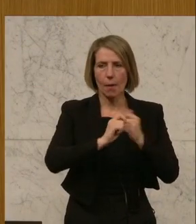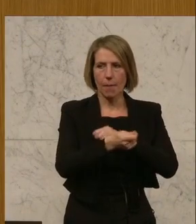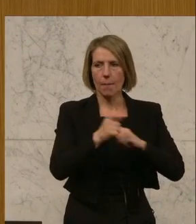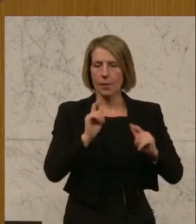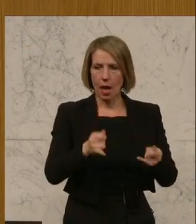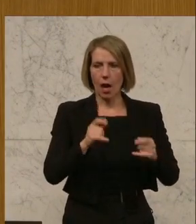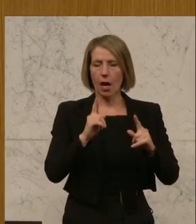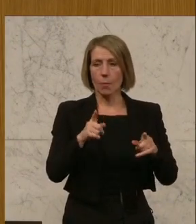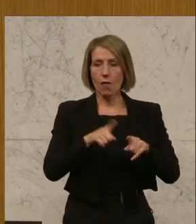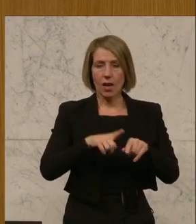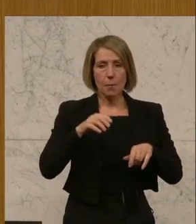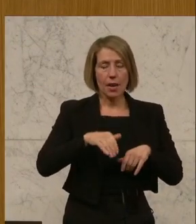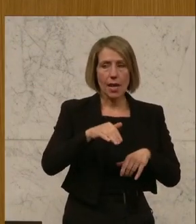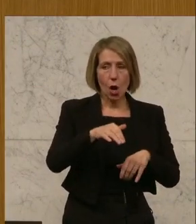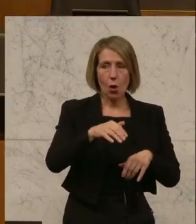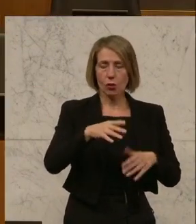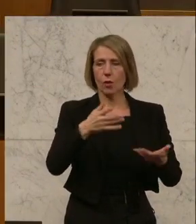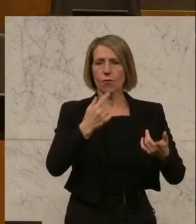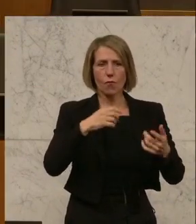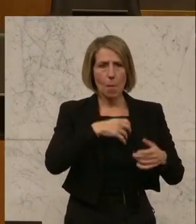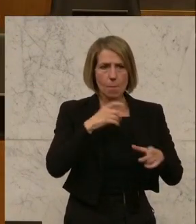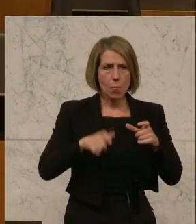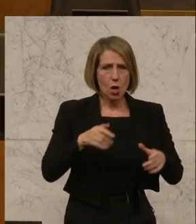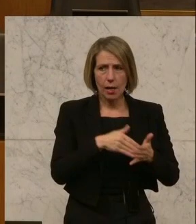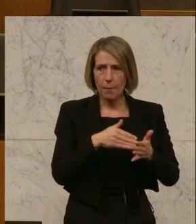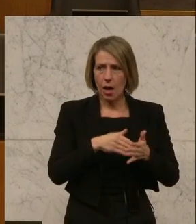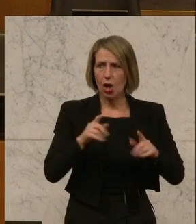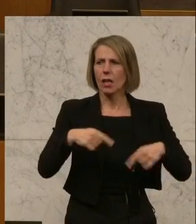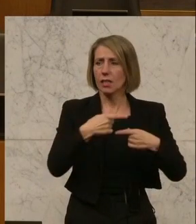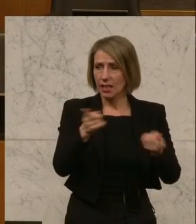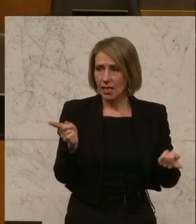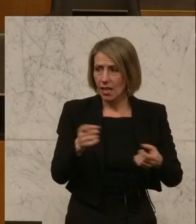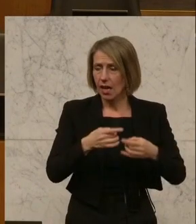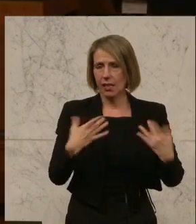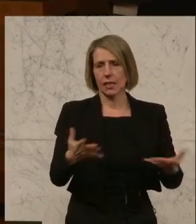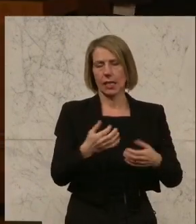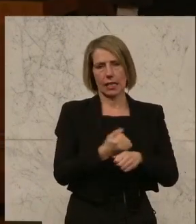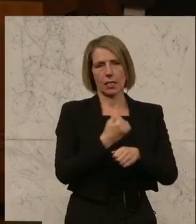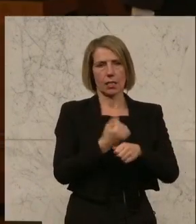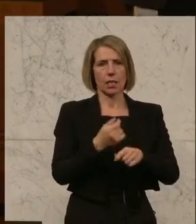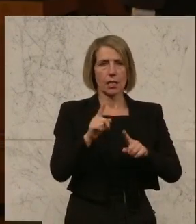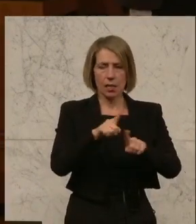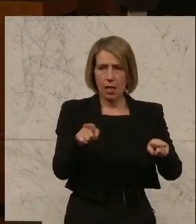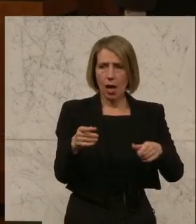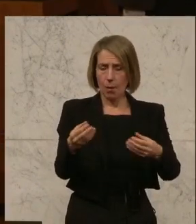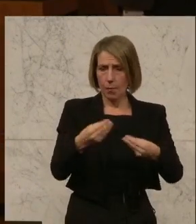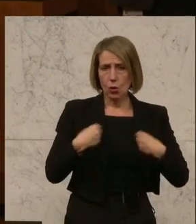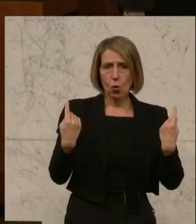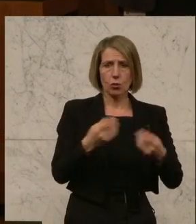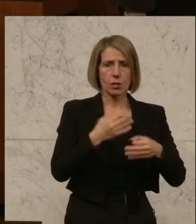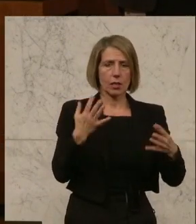Aber wenn es Millionen von Bürgerinnen und Bürgern brauchen, tut es ihr nichts. Tut es ihr gar nichts. Ihr seid mit uns nicht bereit, über